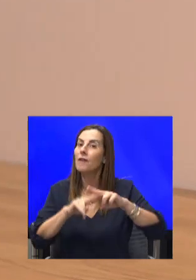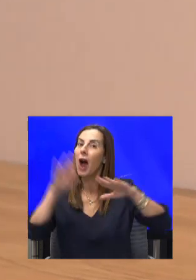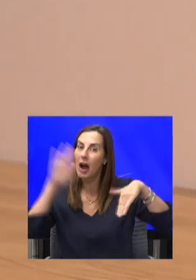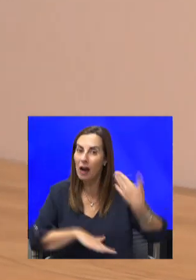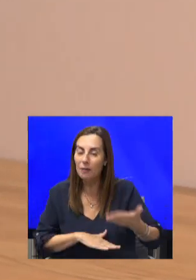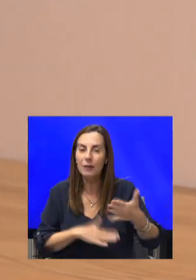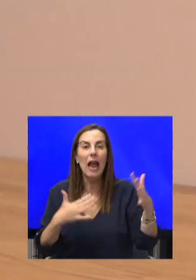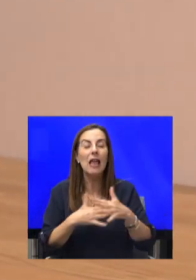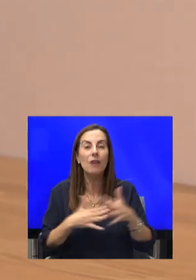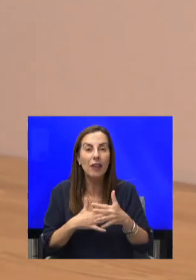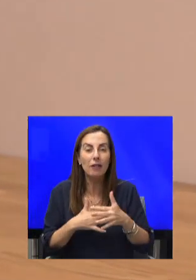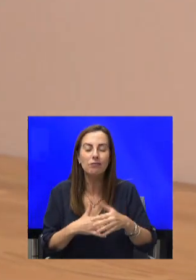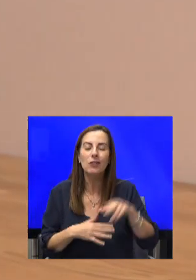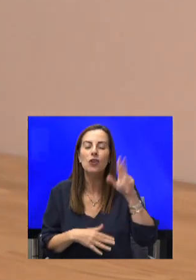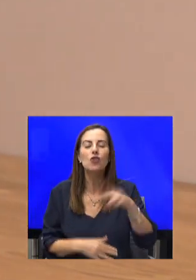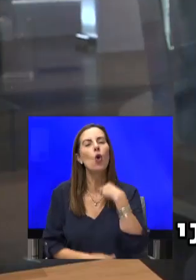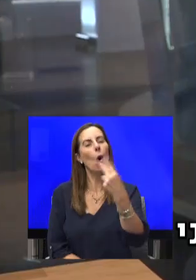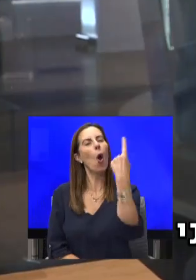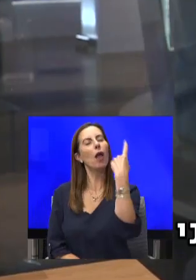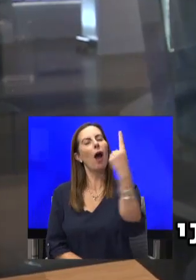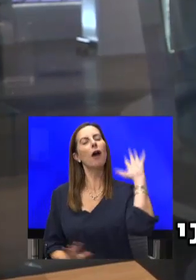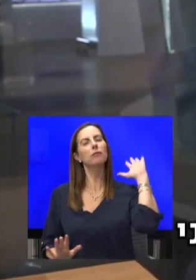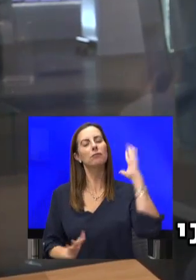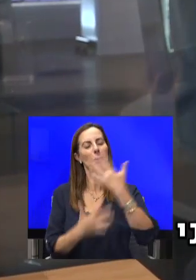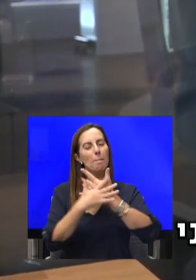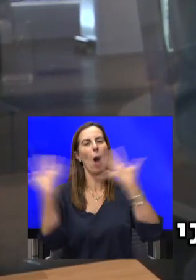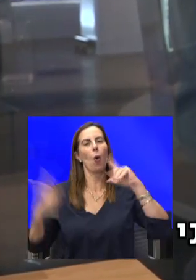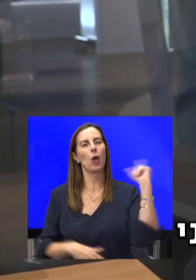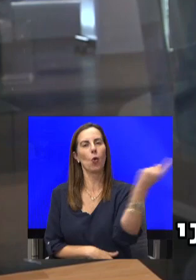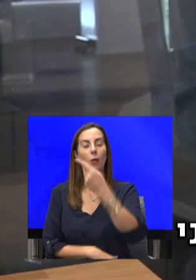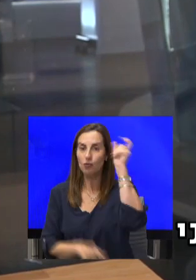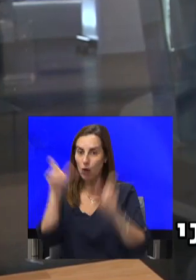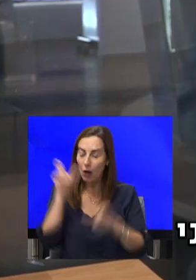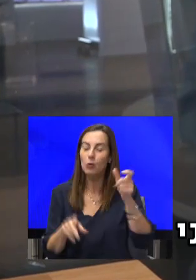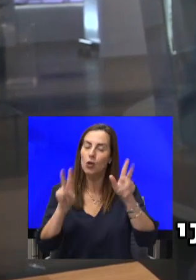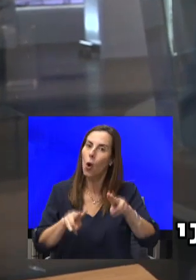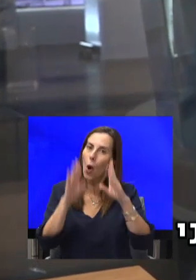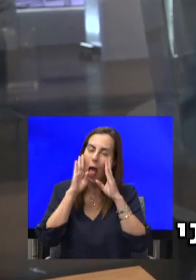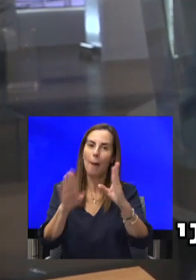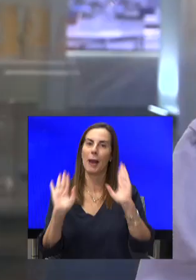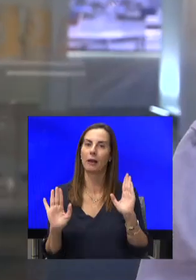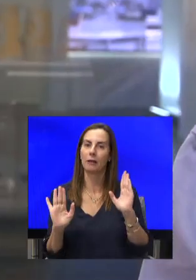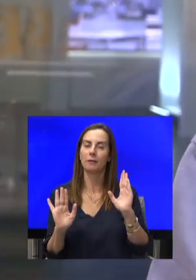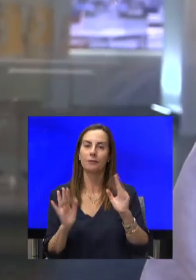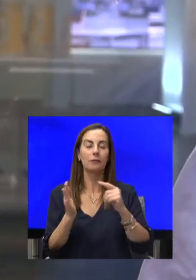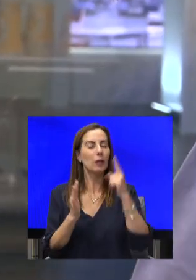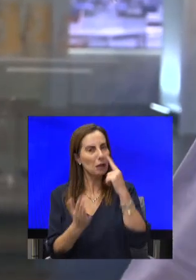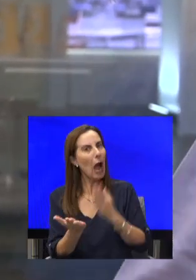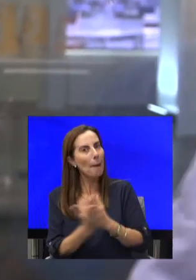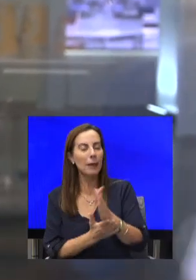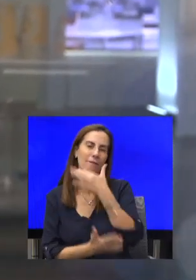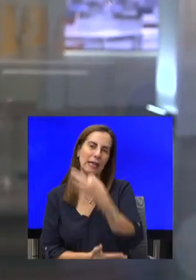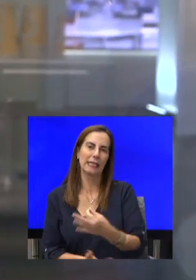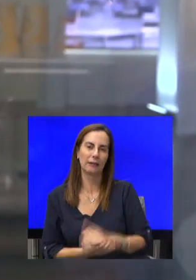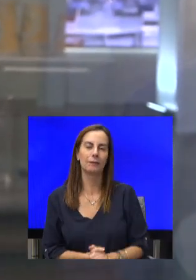כל אחד בהיר וברור שהציבור מסוגל להאמין בו, הוא יהיה בו גורם אמין ורציני. זו הדרך